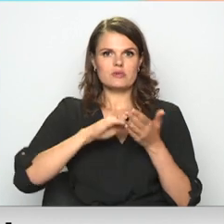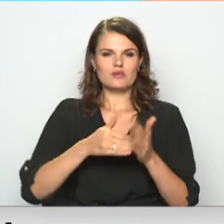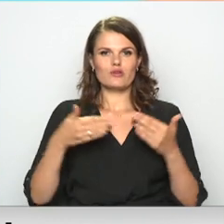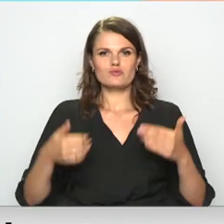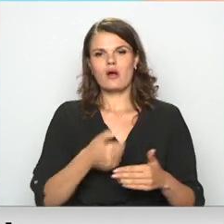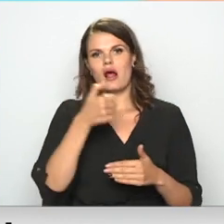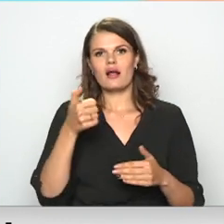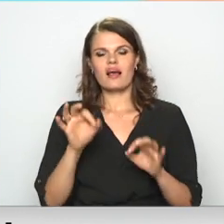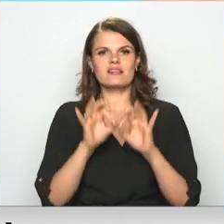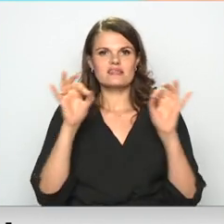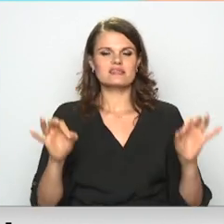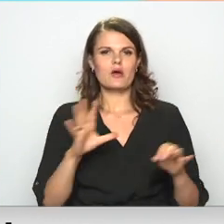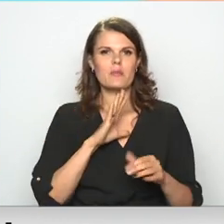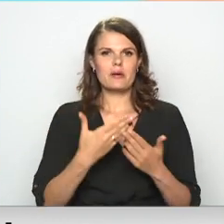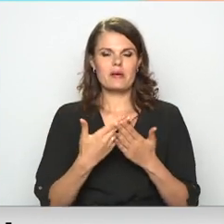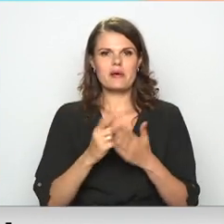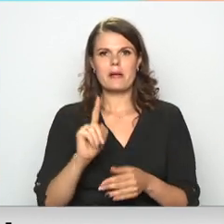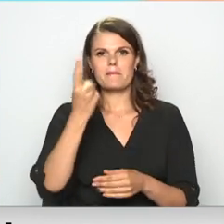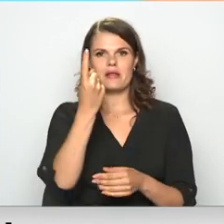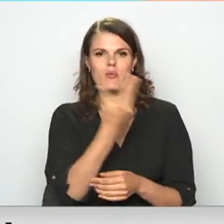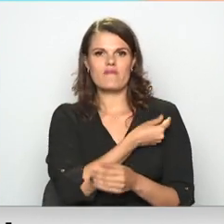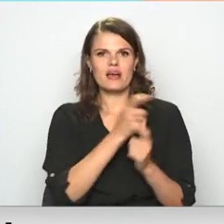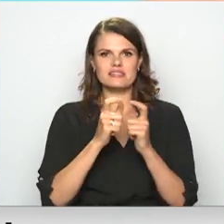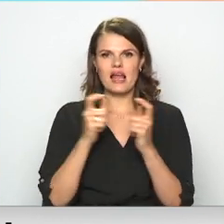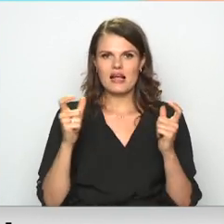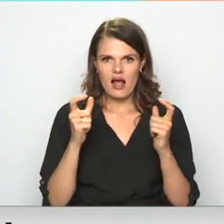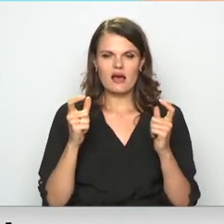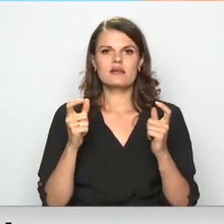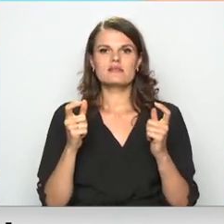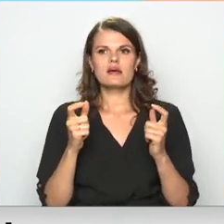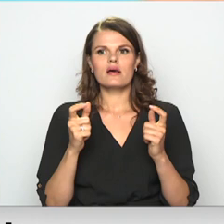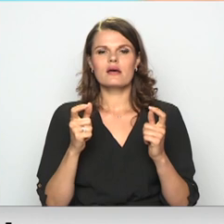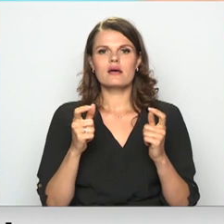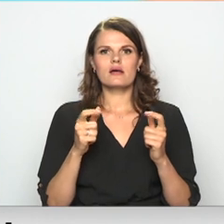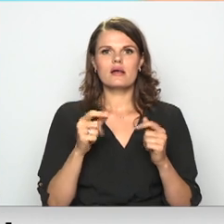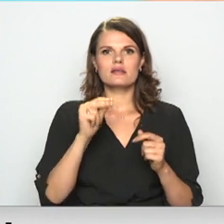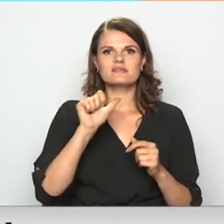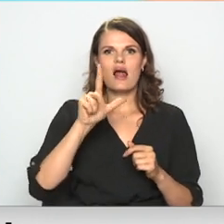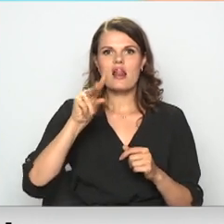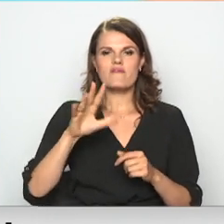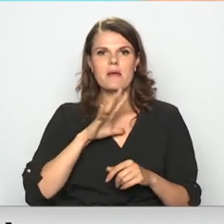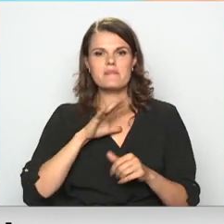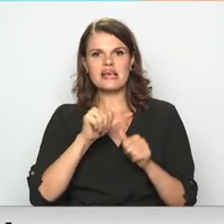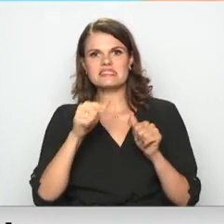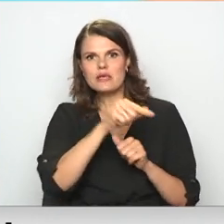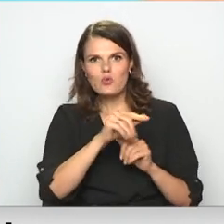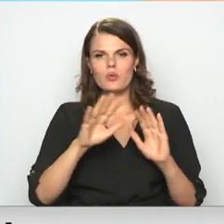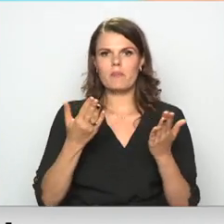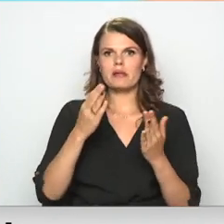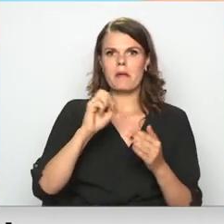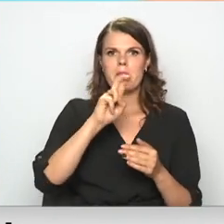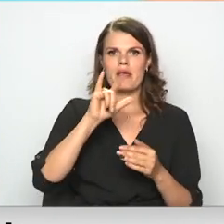šī gada sākumā veidojās ar pirmo vakcinācijas karti, kur zaubi bija siguldā un madliena ogrē,